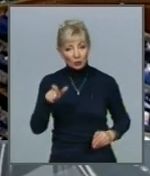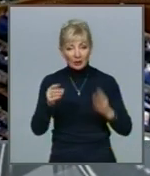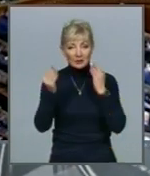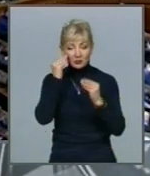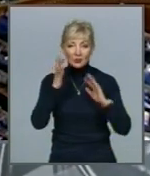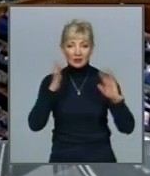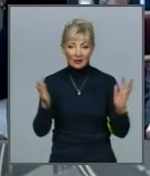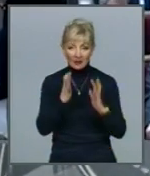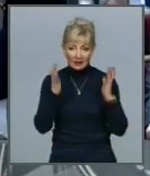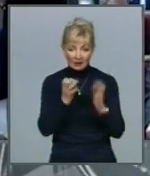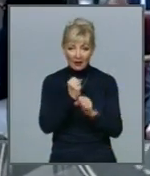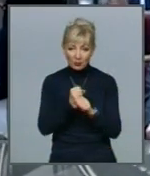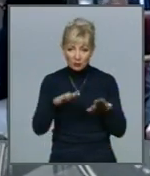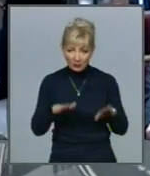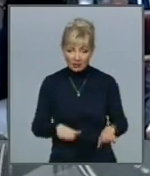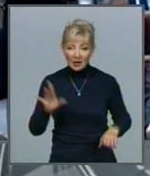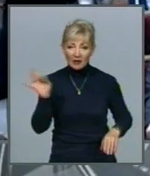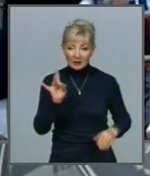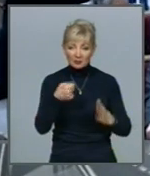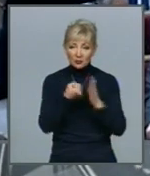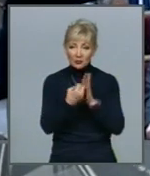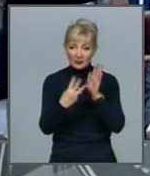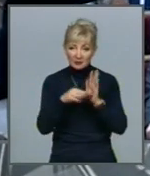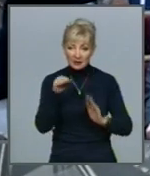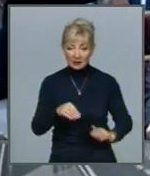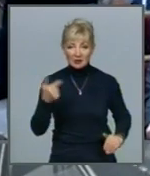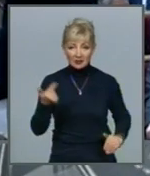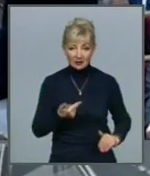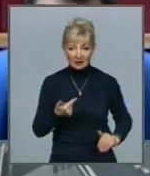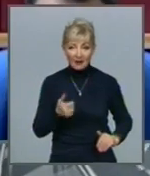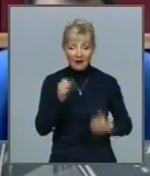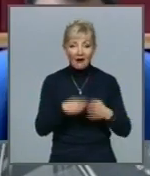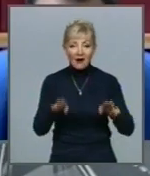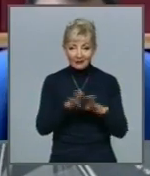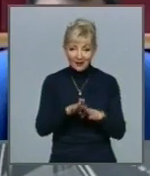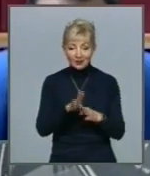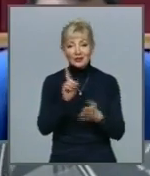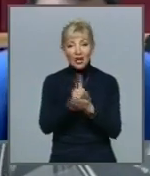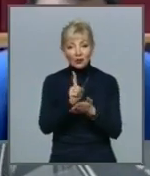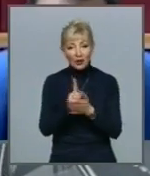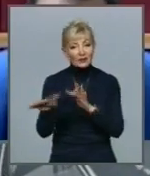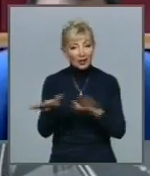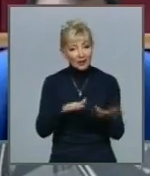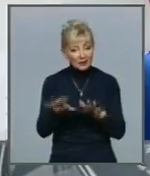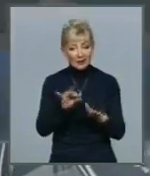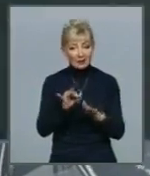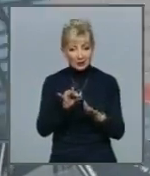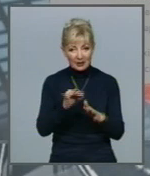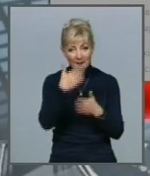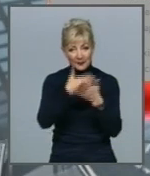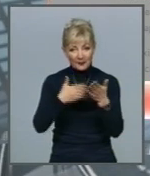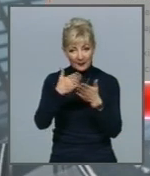збереження робочих місць у розмірі до 8 тисяч гривень, а також податкові канікули та списання боргів